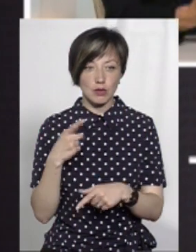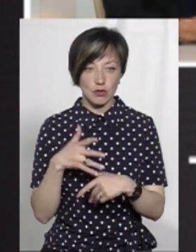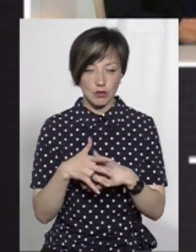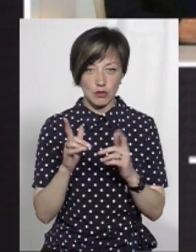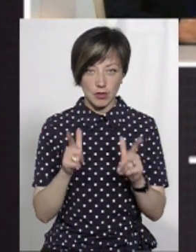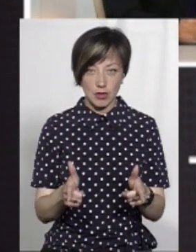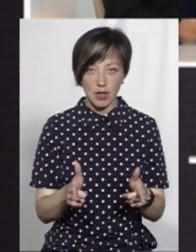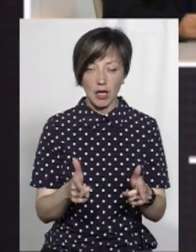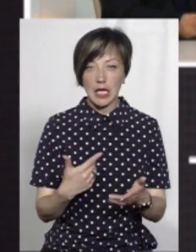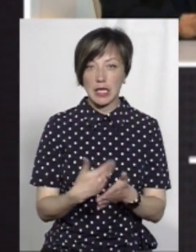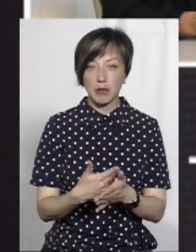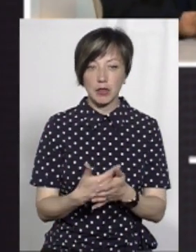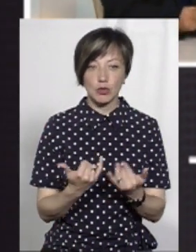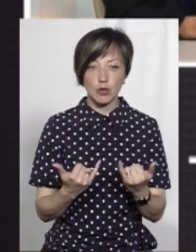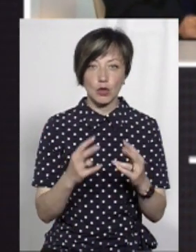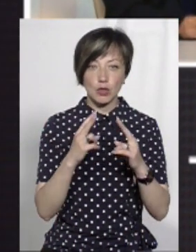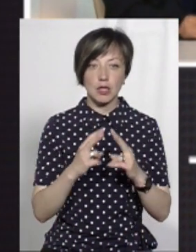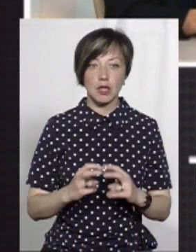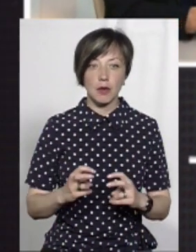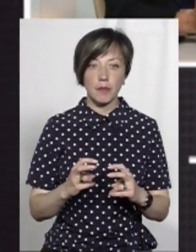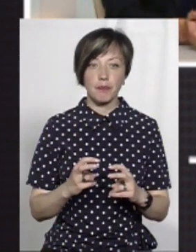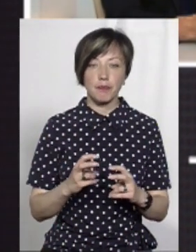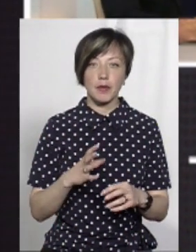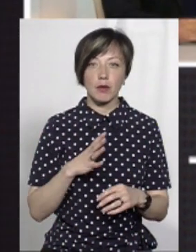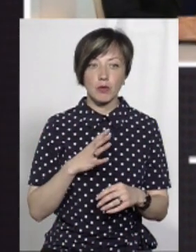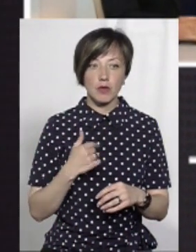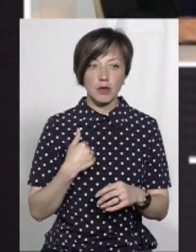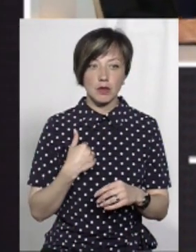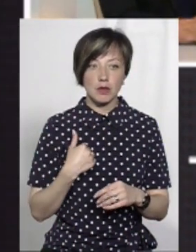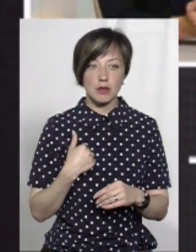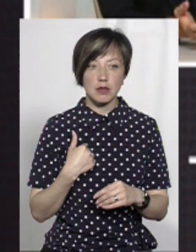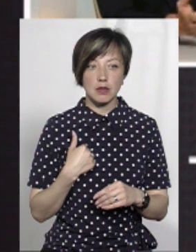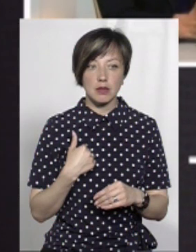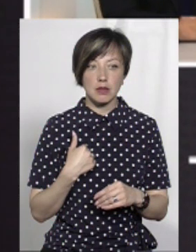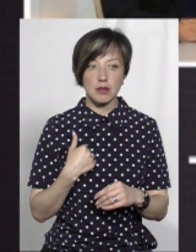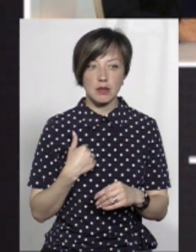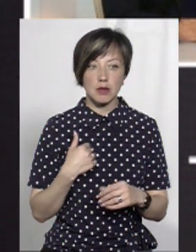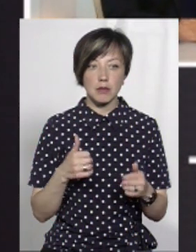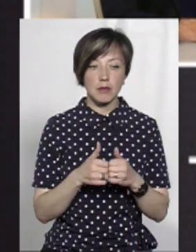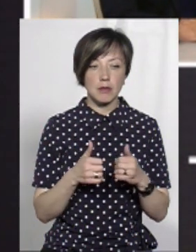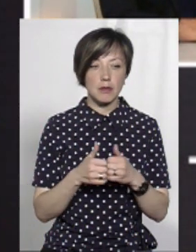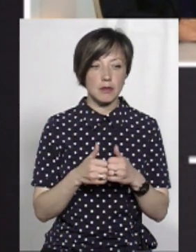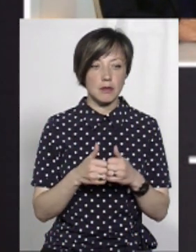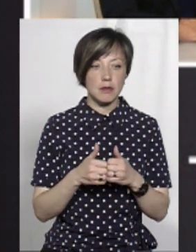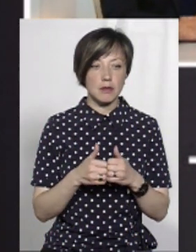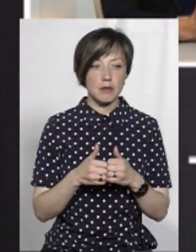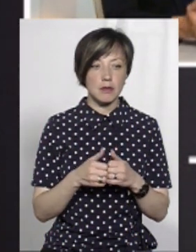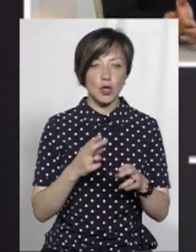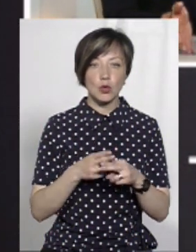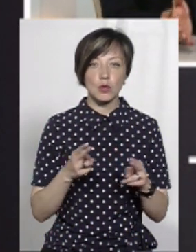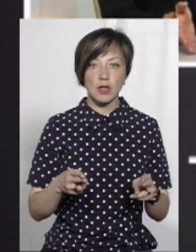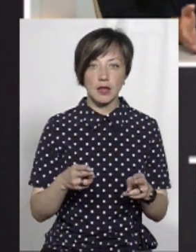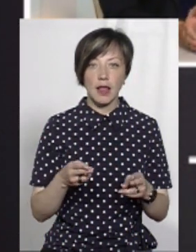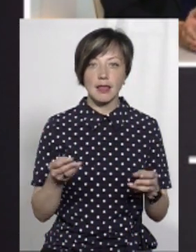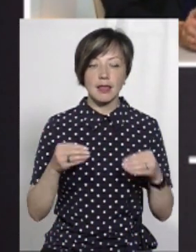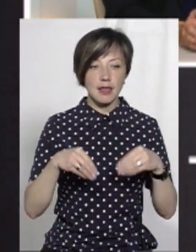я з вами абсолютно згідний. Наприклад, сьогодні ми розглядаємо... Був я Олег Білявєць, зараз депутат обласної ради, відкриває